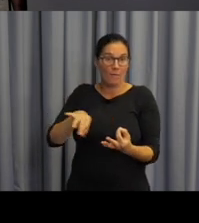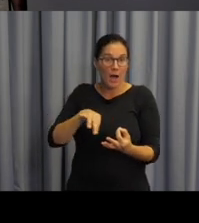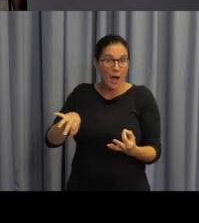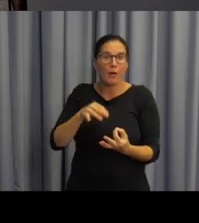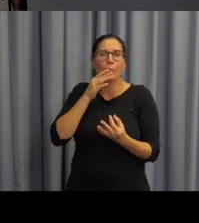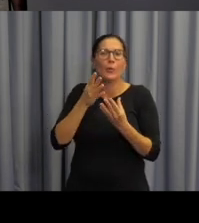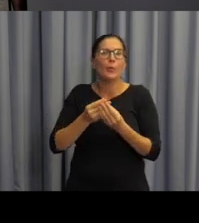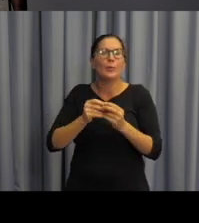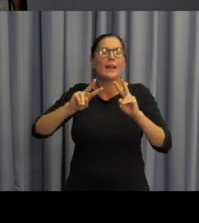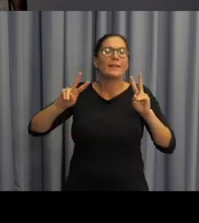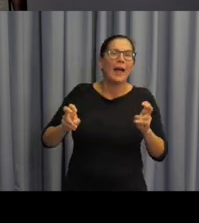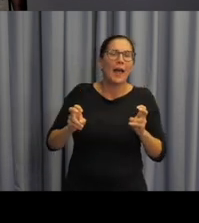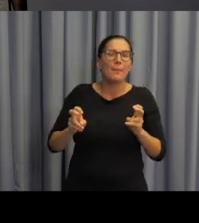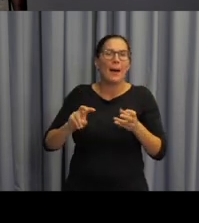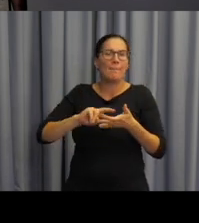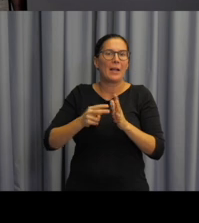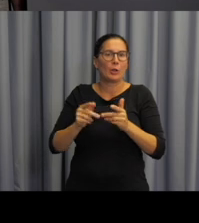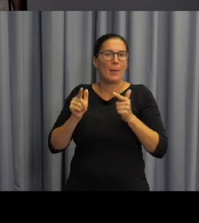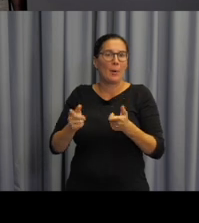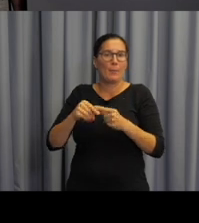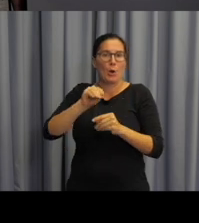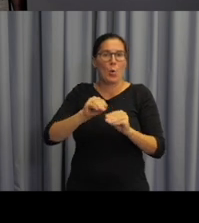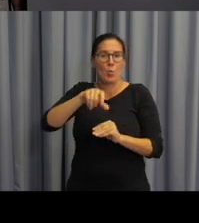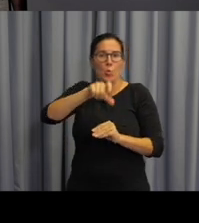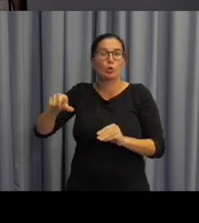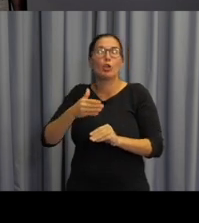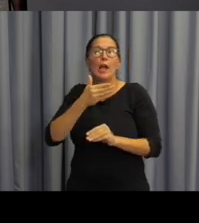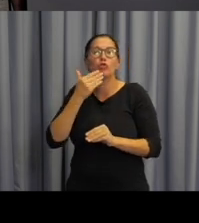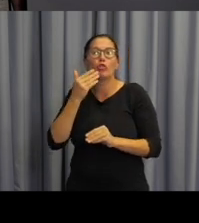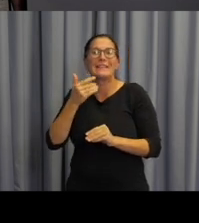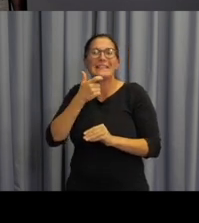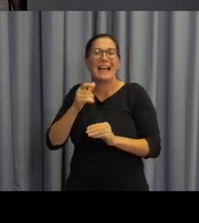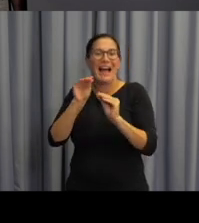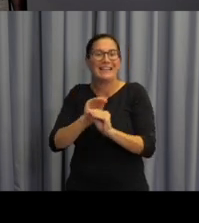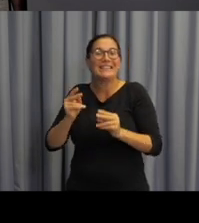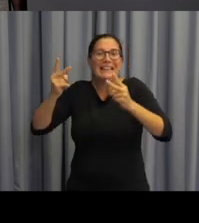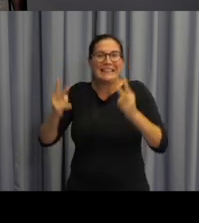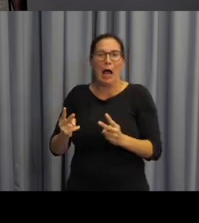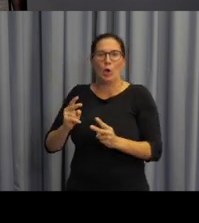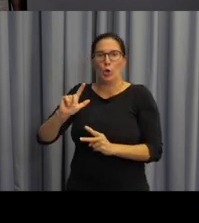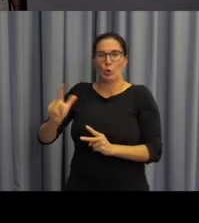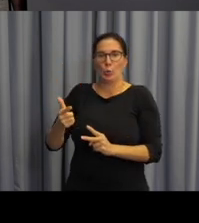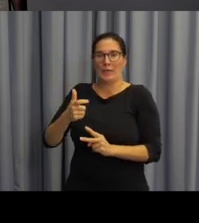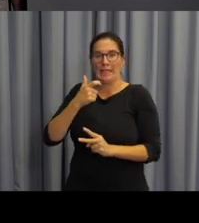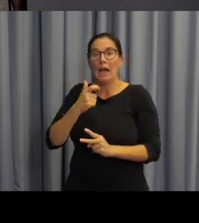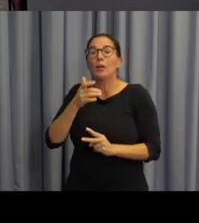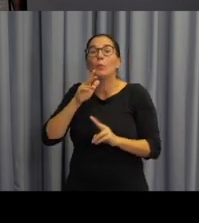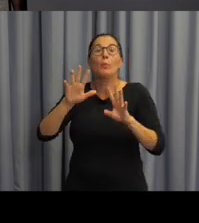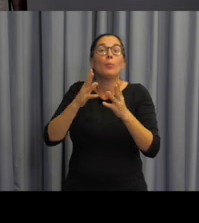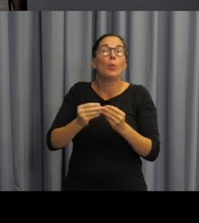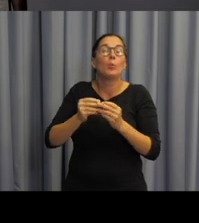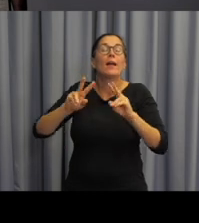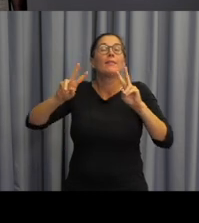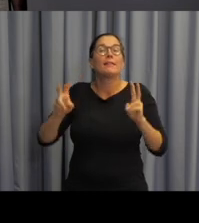týkat metodické podpory pro učitele češtiny jako druhého jazyka a konkrétně se paní doktorka bude